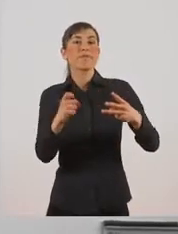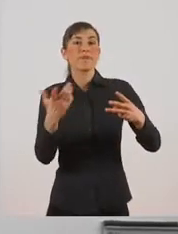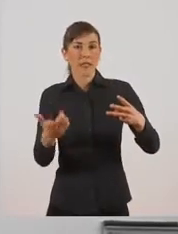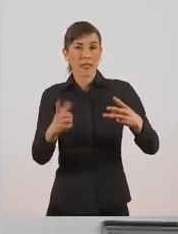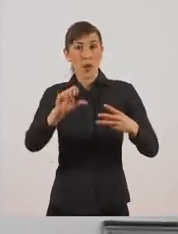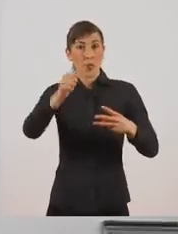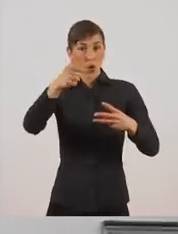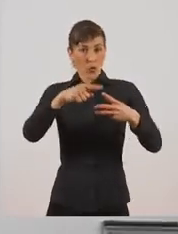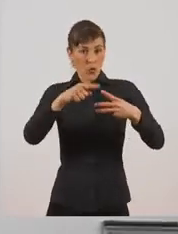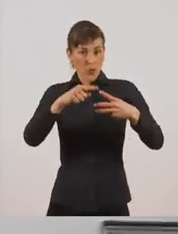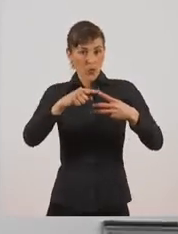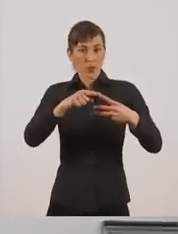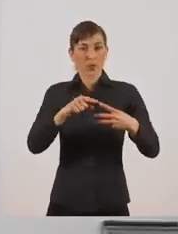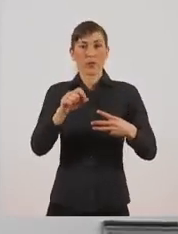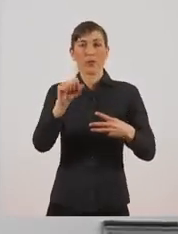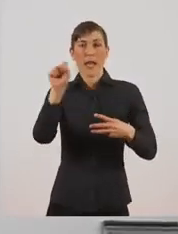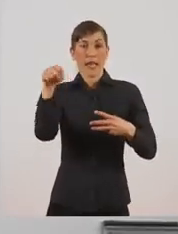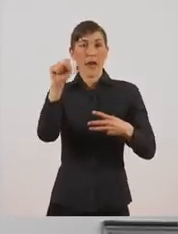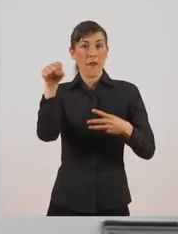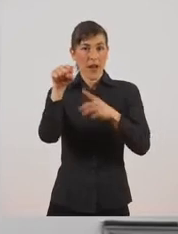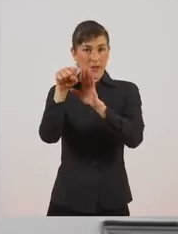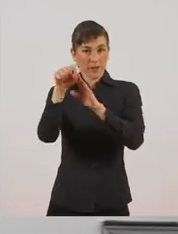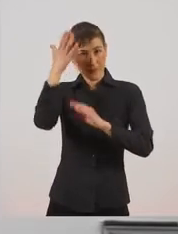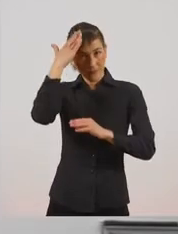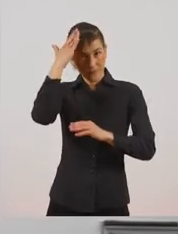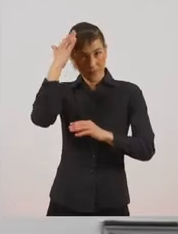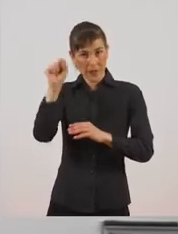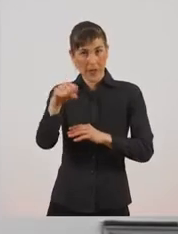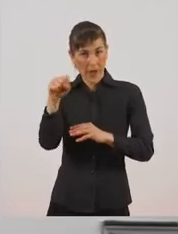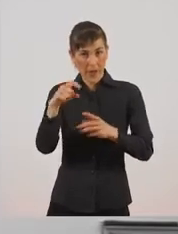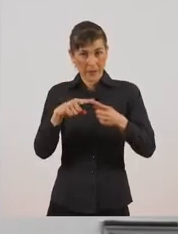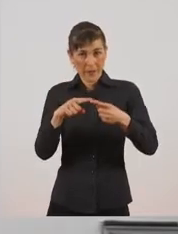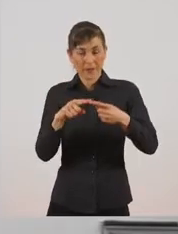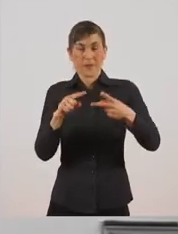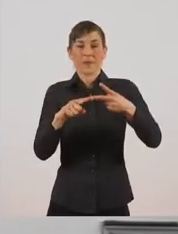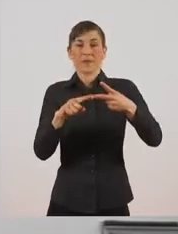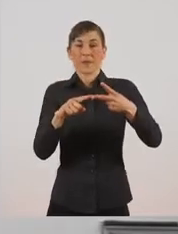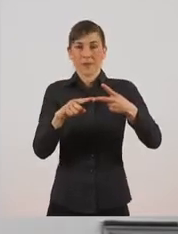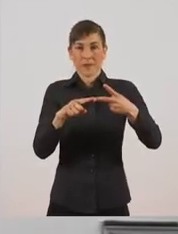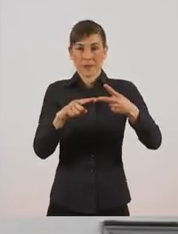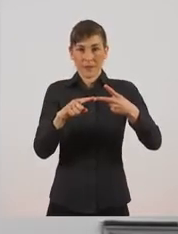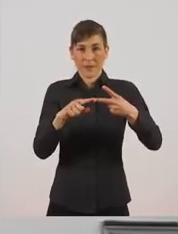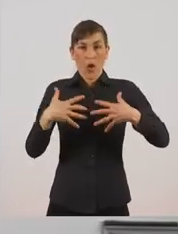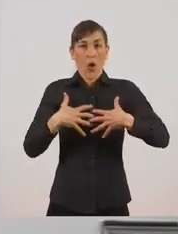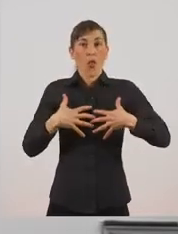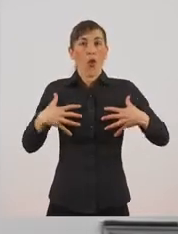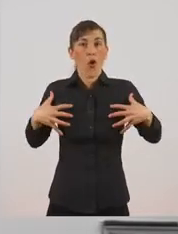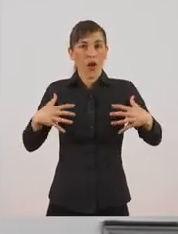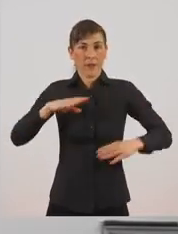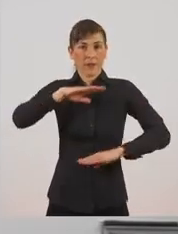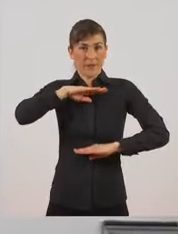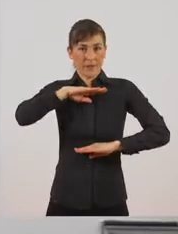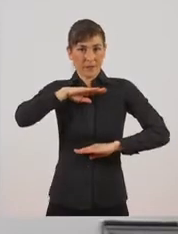Το πρώτο μέρος είναι το κεφάλι, πολύ ωραία. Στη συνέχεια έχουμε τον θώρακα